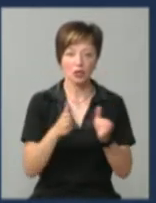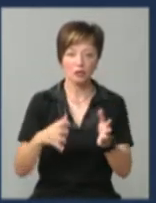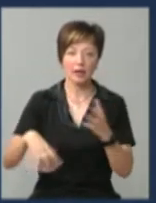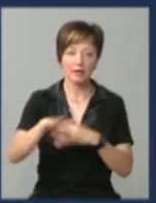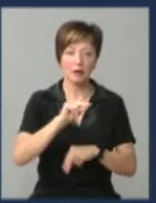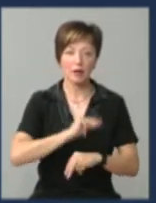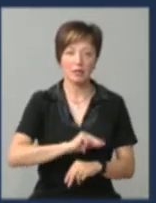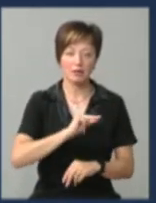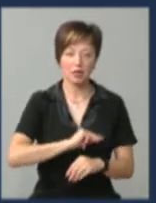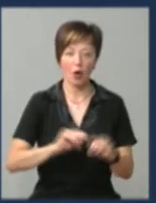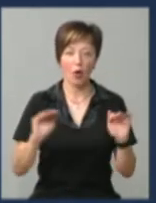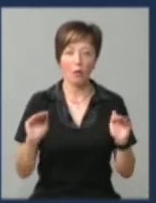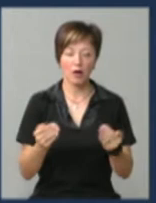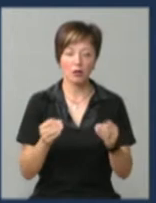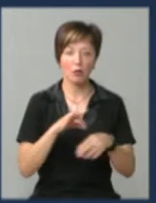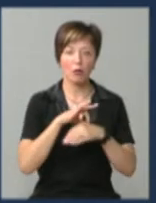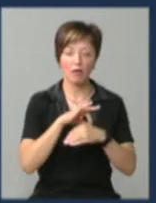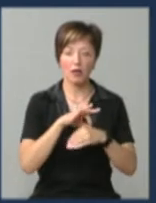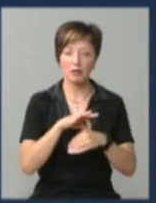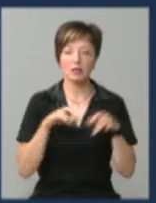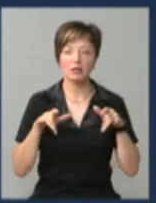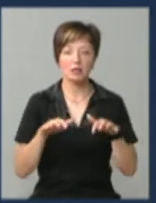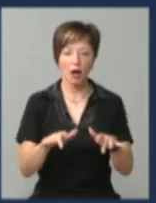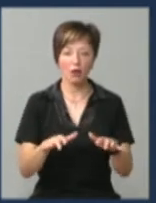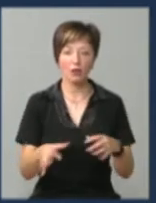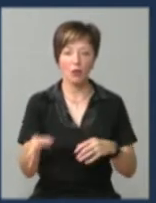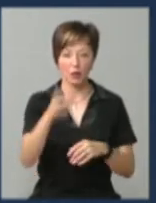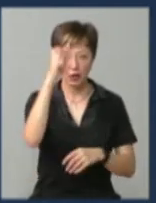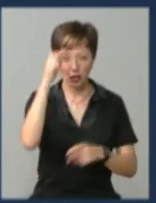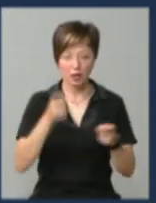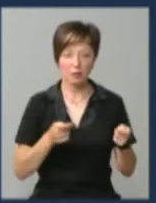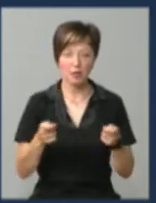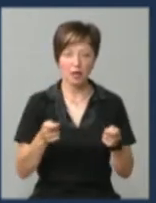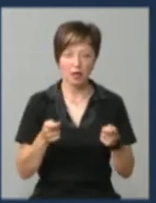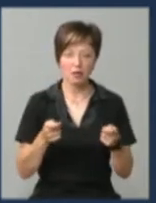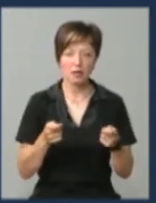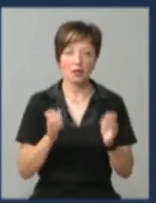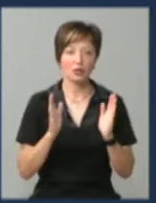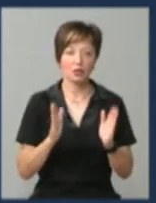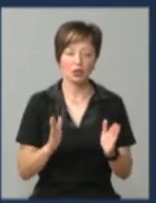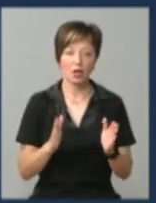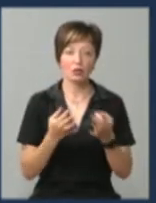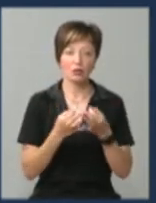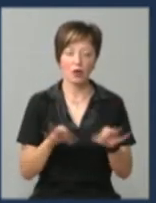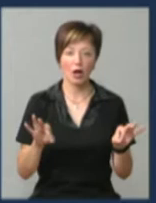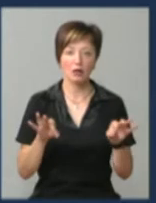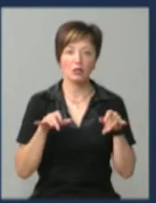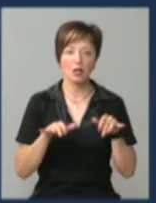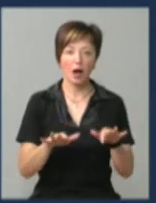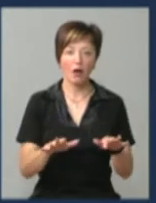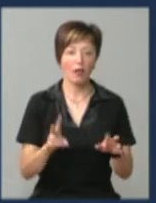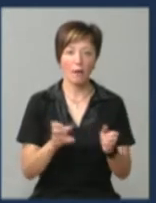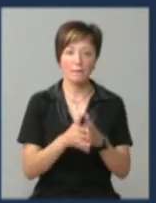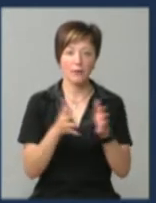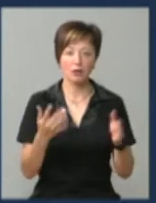працівників. Обмежено проведення заходів. В облдержадміністрації лише дозволяються заходи не